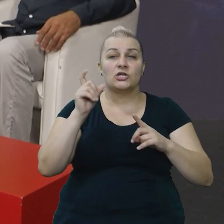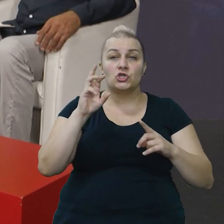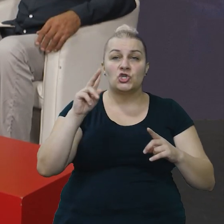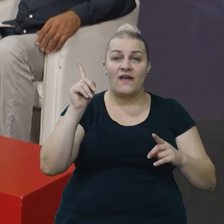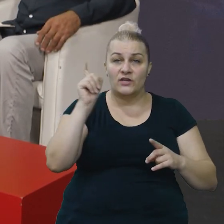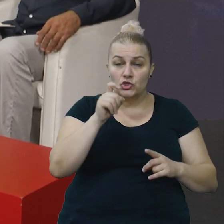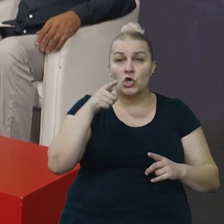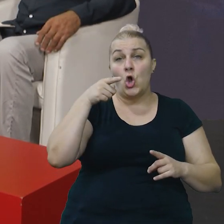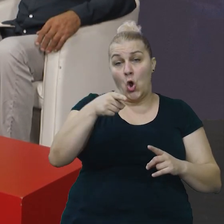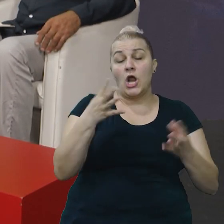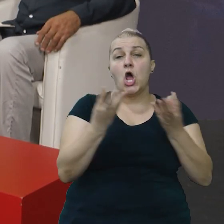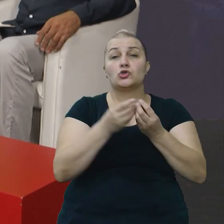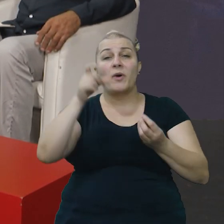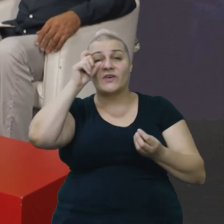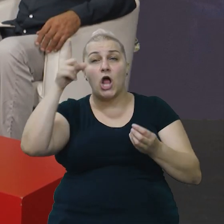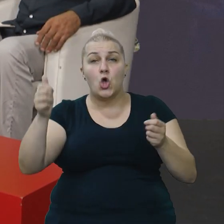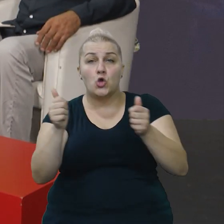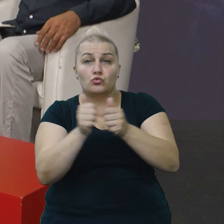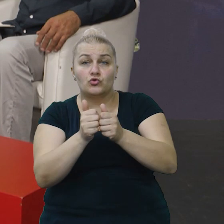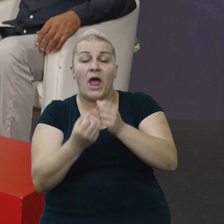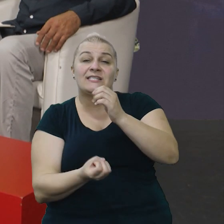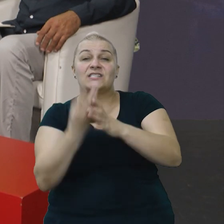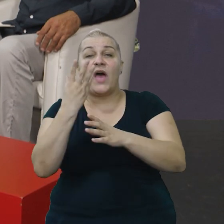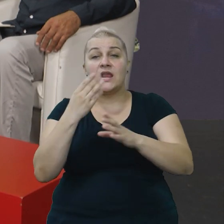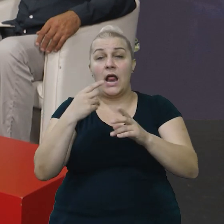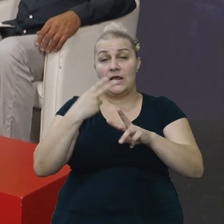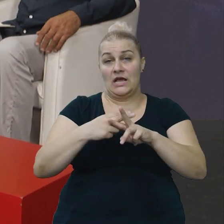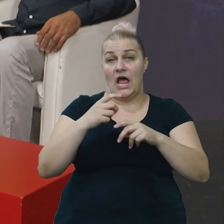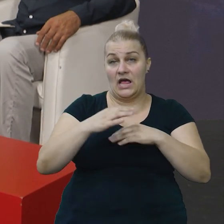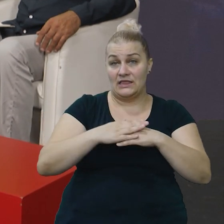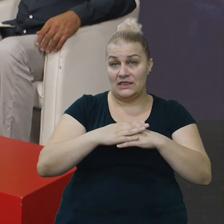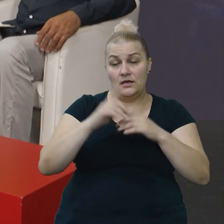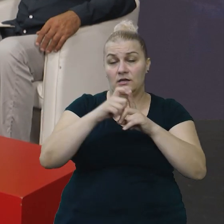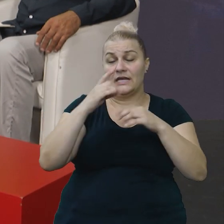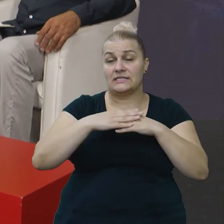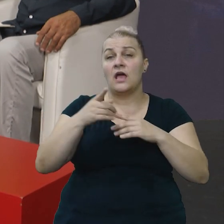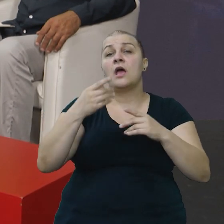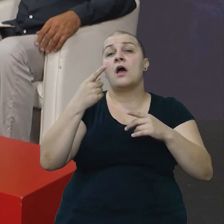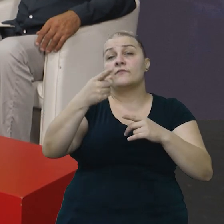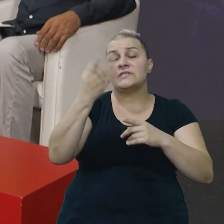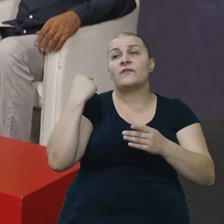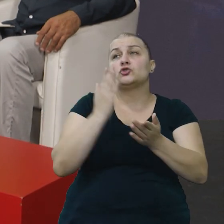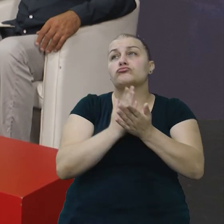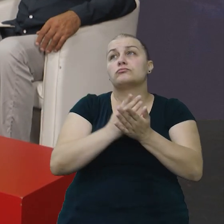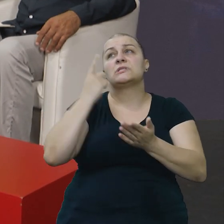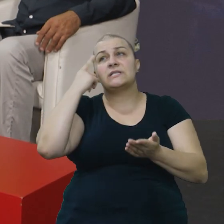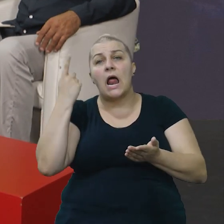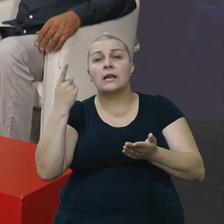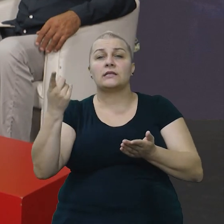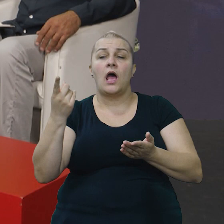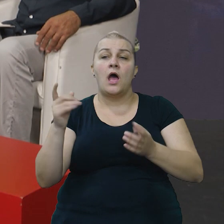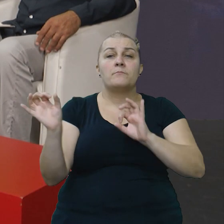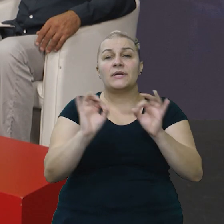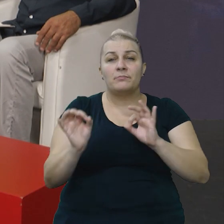tada moglo osjetiti što nam veliko Srbi spremaju. Jeste li vi slutili da ide